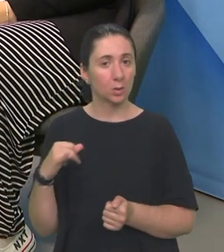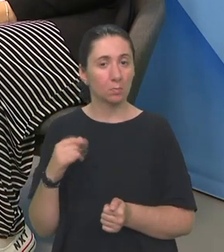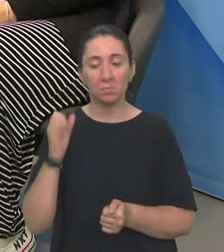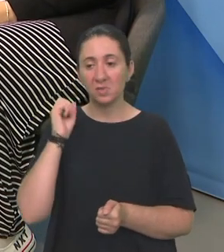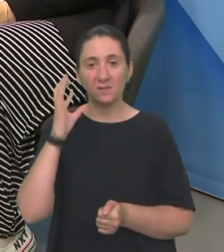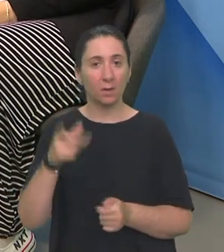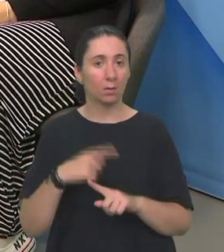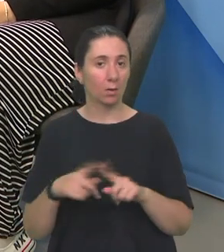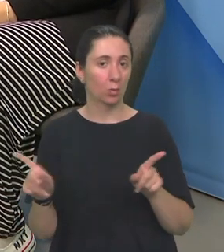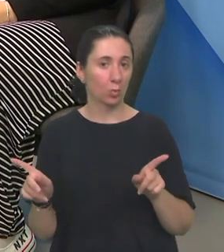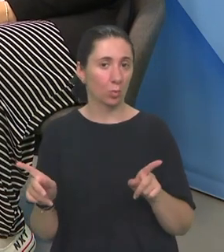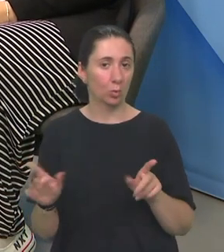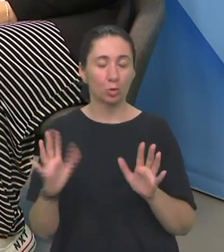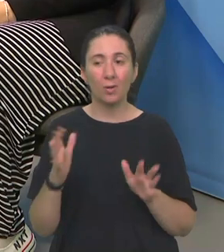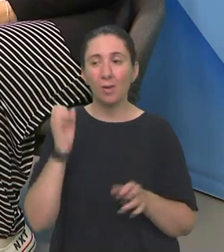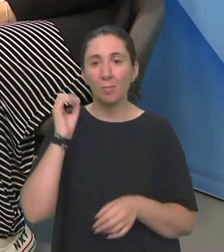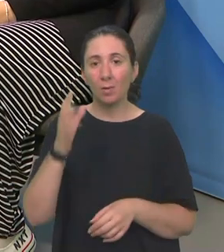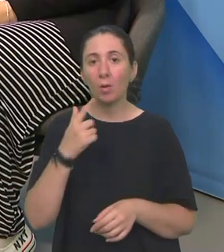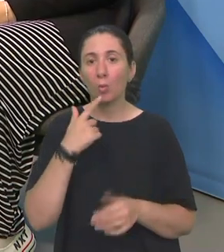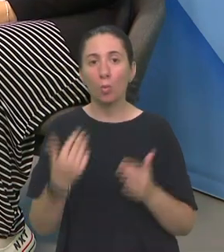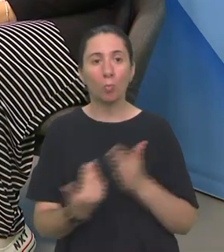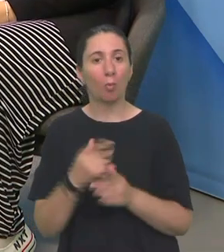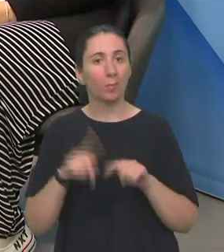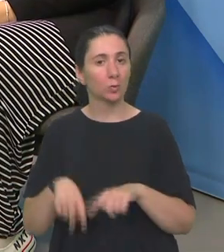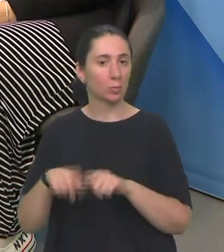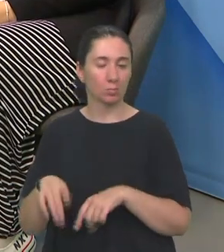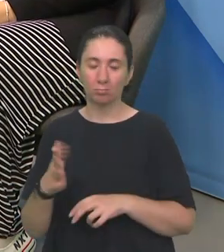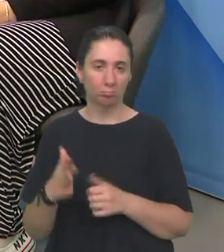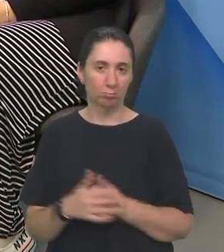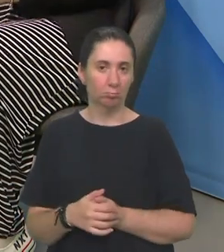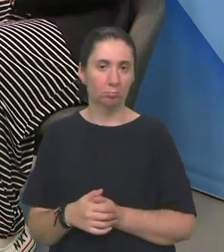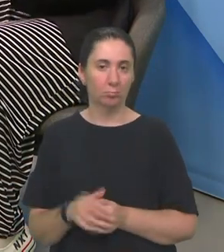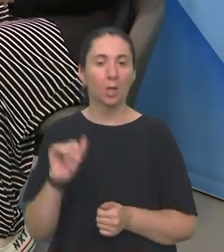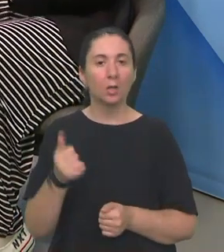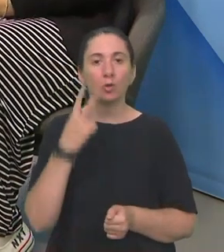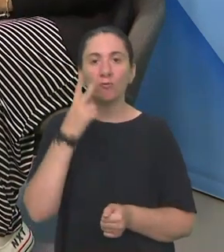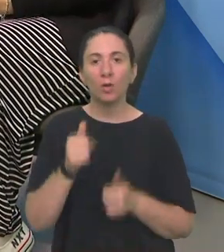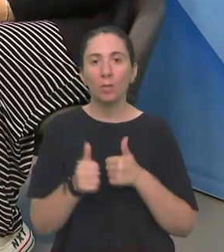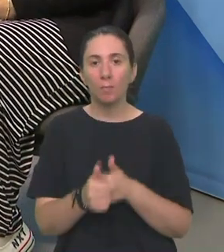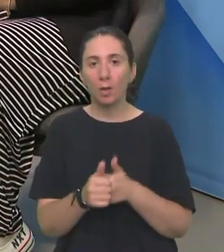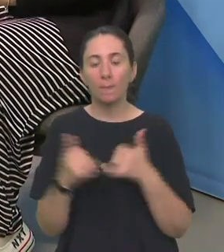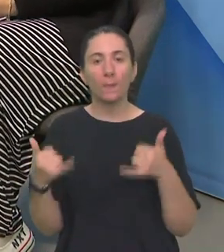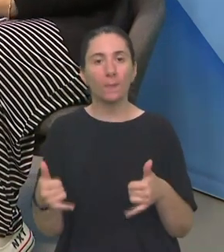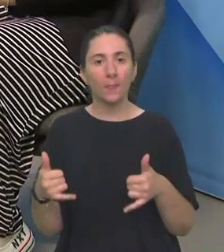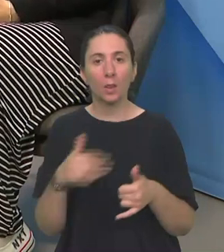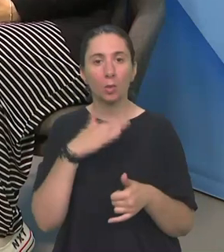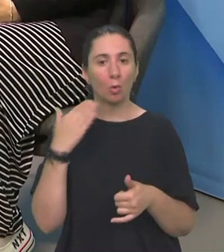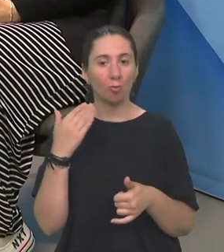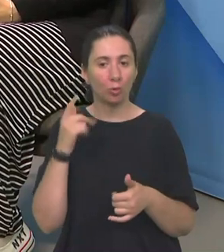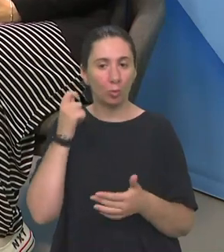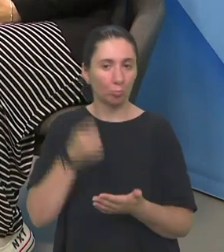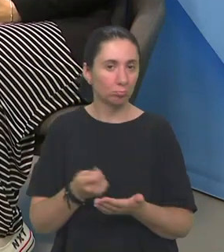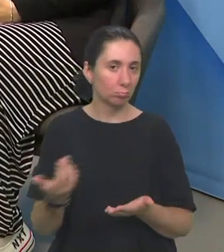svaki dan je drugačiji Znači nema dana koji će se ponoviti Jesu li vidjeći pratitelji danas dovoljno